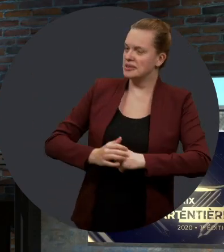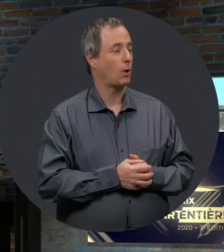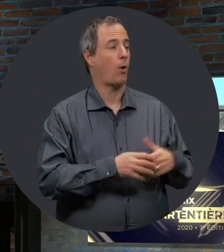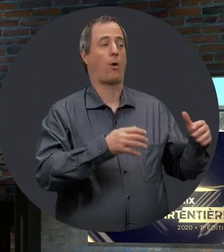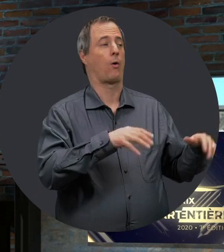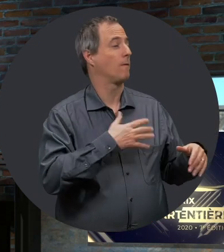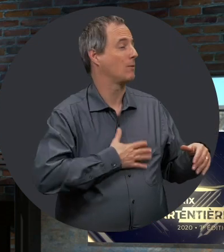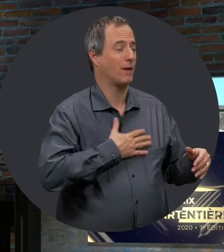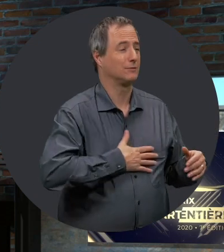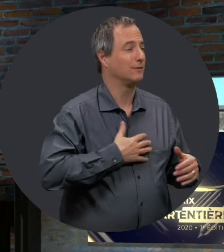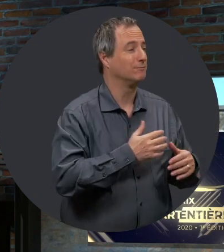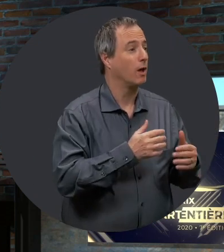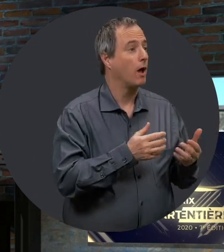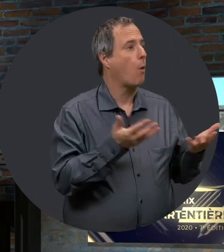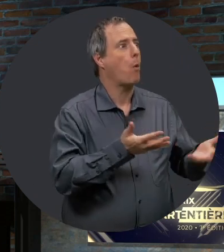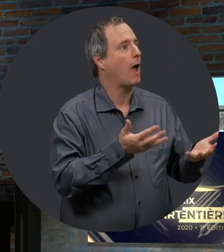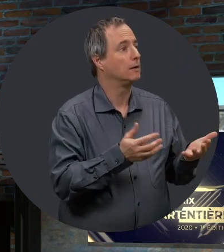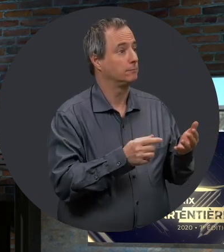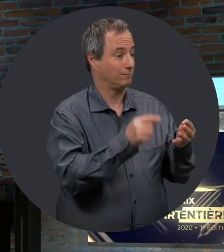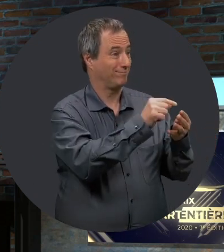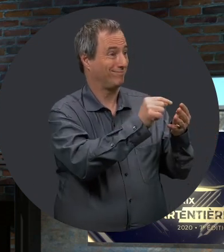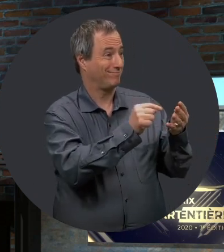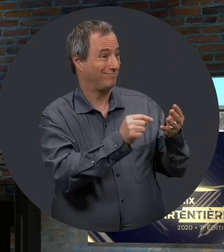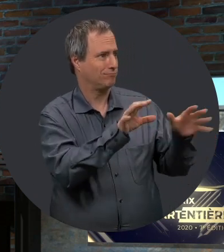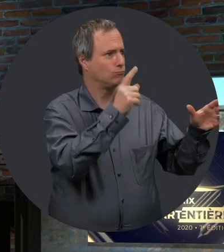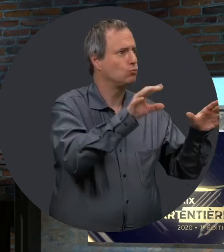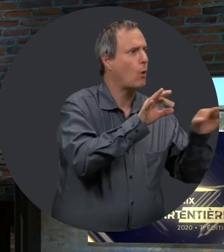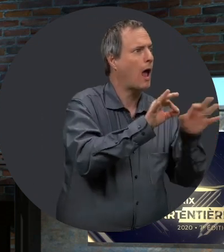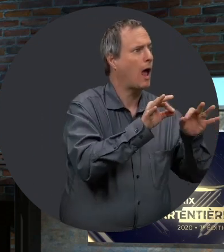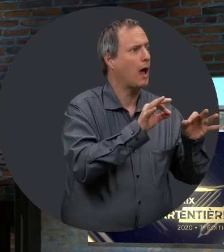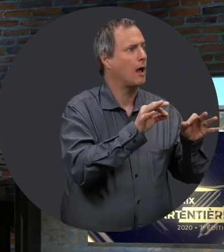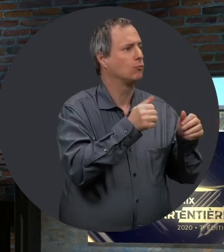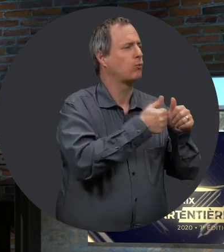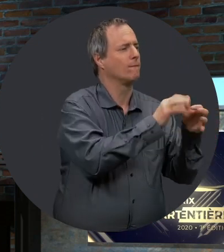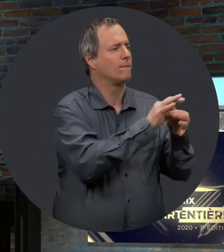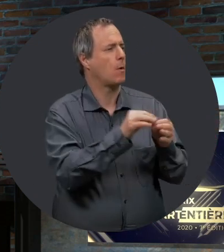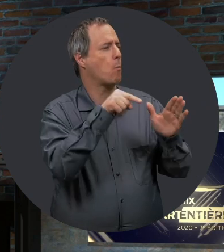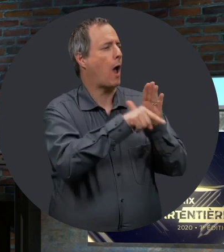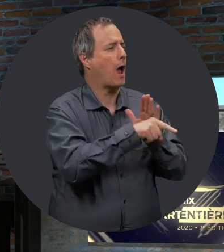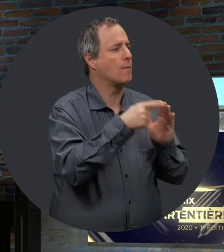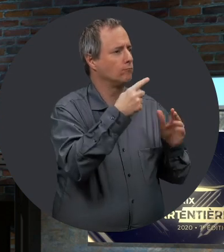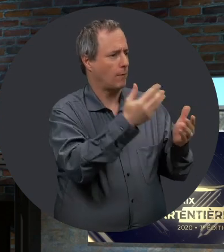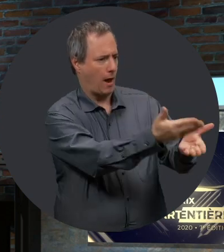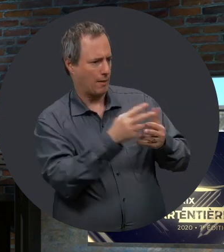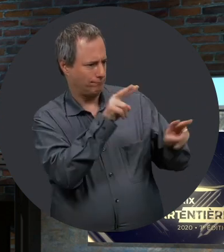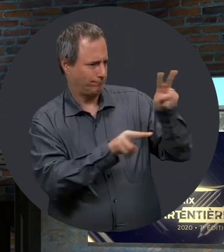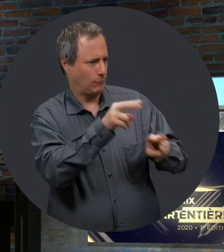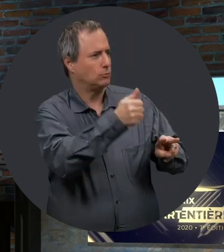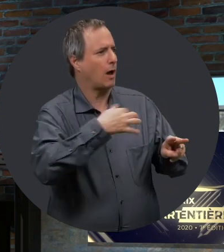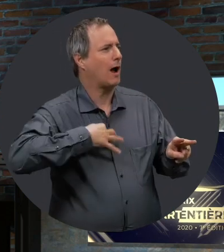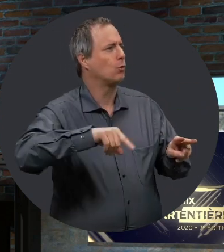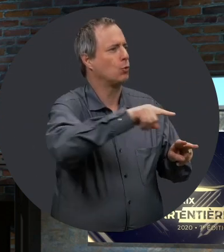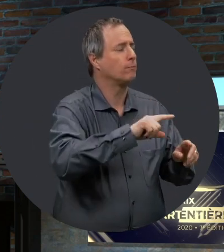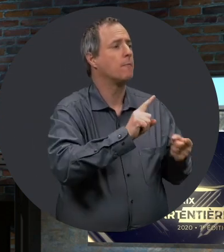choisis? Avec plaisir. D'une part, on avait des critères de sélection. Ces critères de sélection-là associés à un pointage. Ça nous permis de regarder chacune des